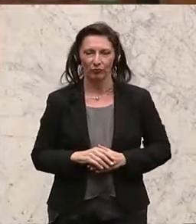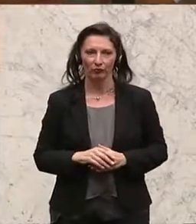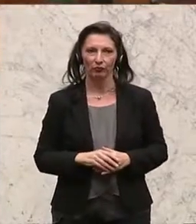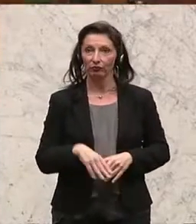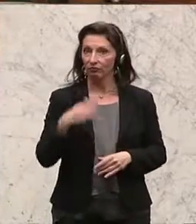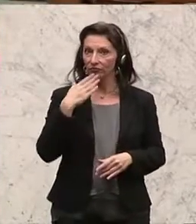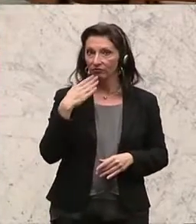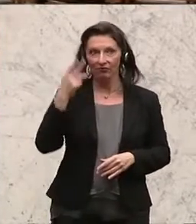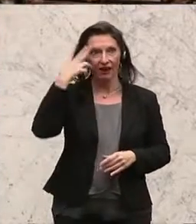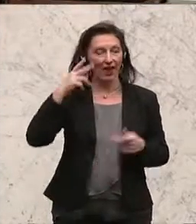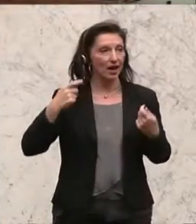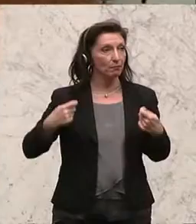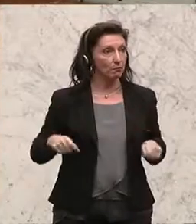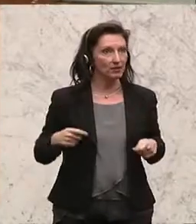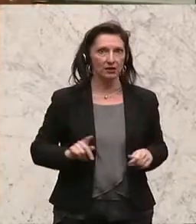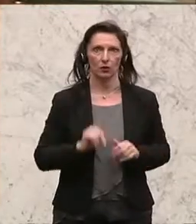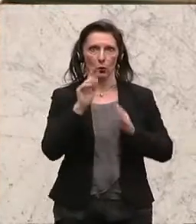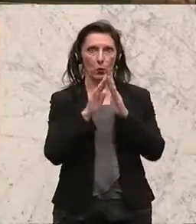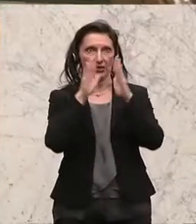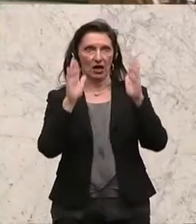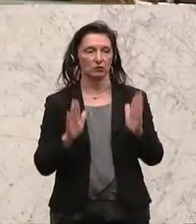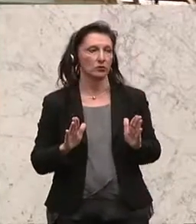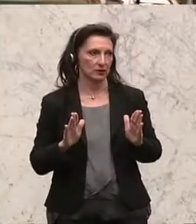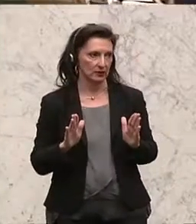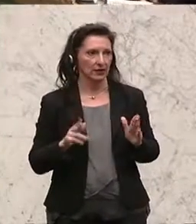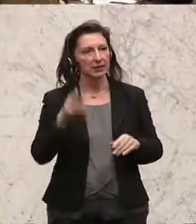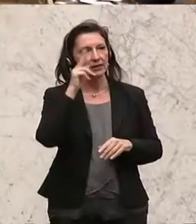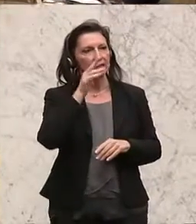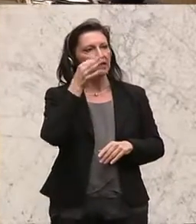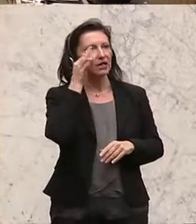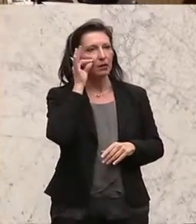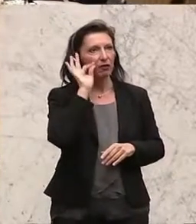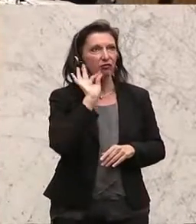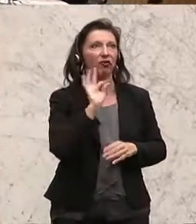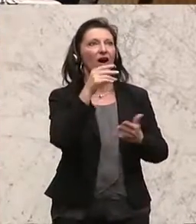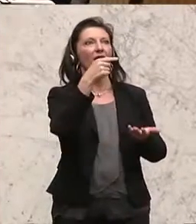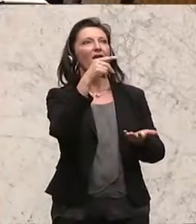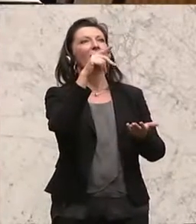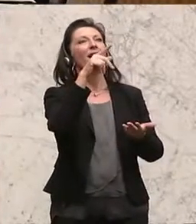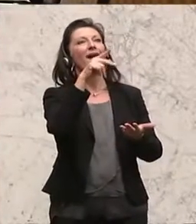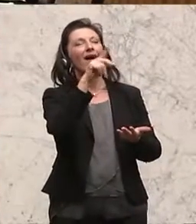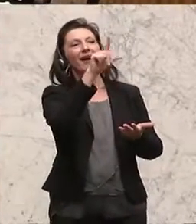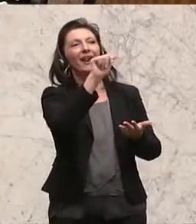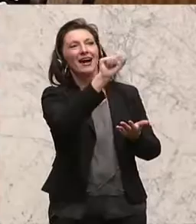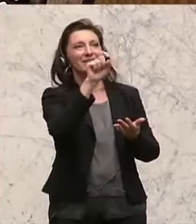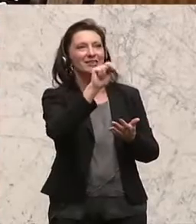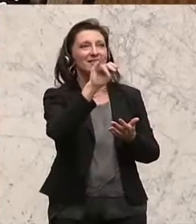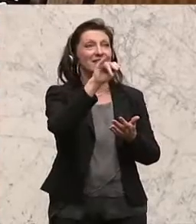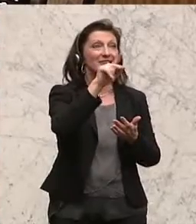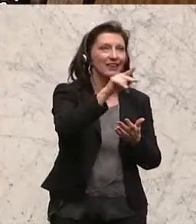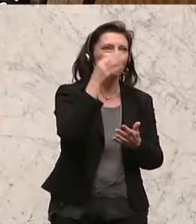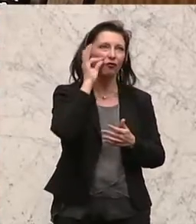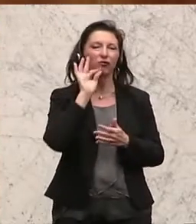Danke Herr Präsident, hohes Haus, liebe Frau Waltraud Klasnik und Liesl Bittermann, danke für eure